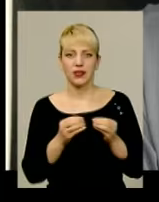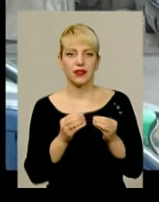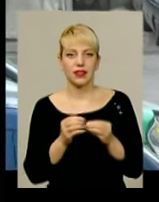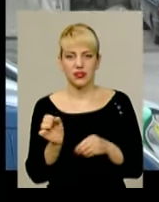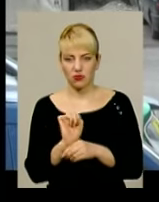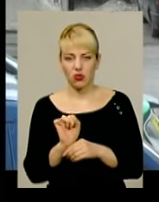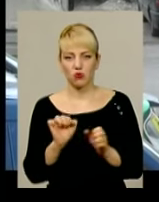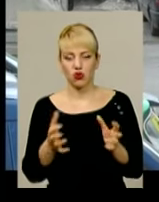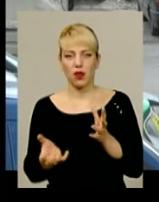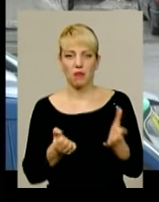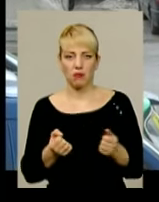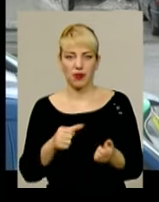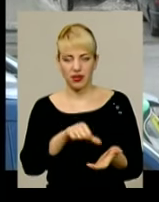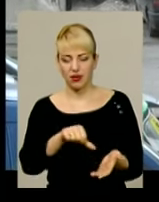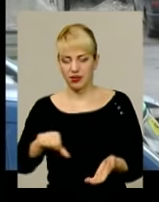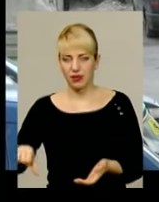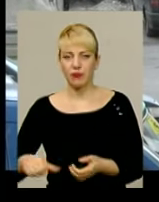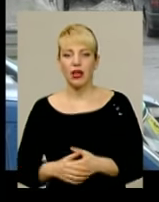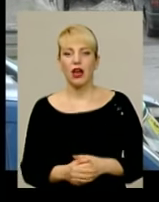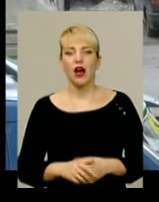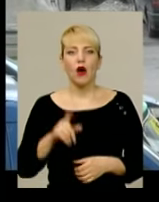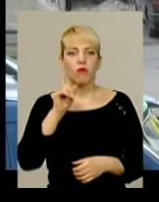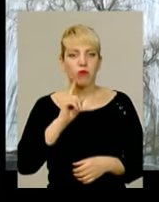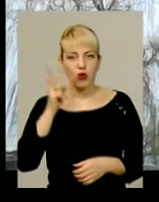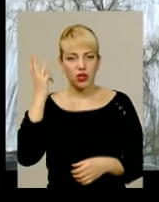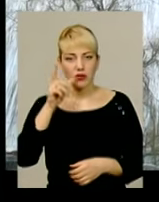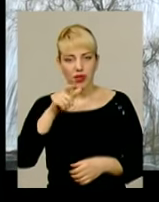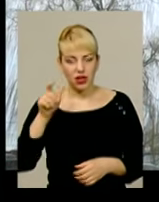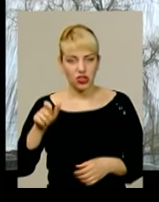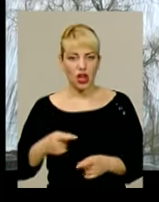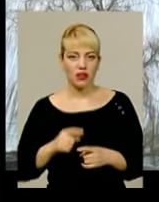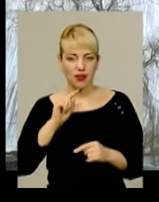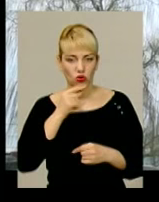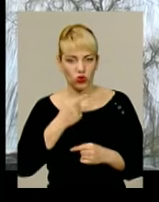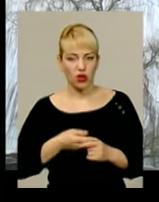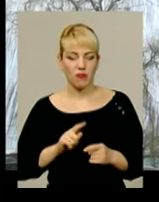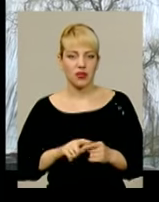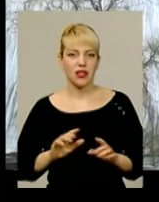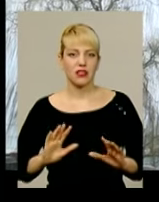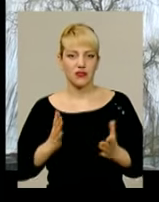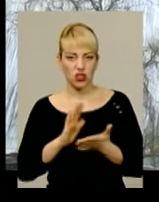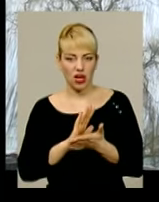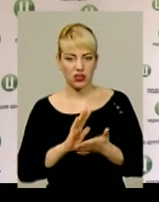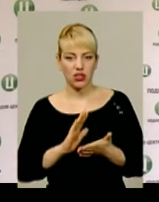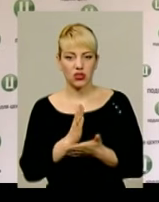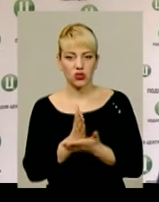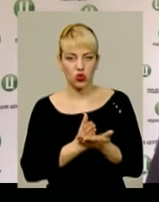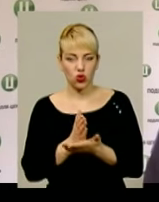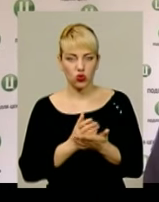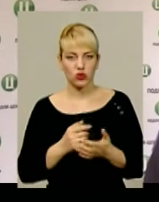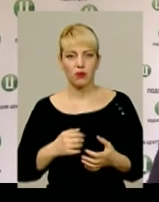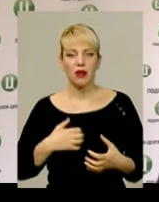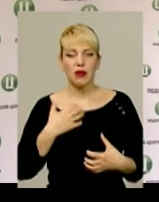можу прийняти. А доки хмельничани економлять, надзвичайники бідкаються. Адже така зручність може зіграти злий жарт. На